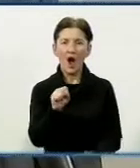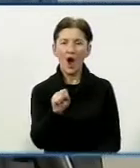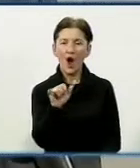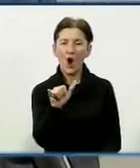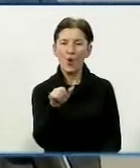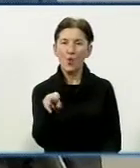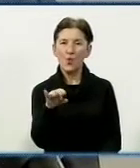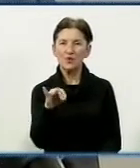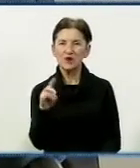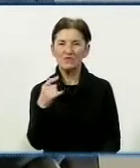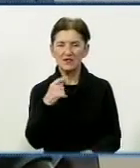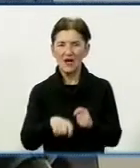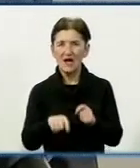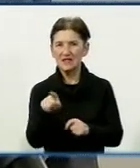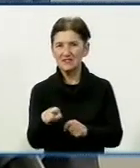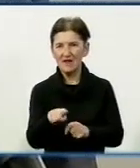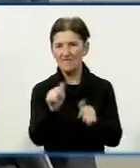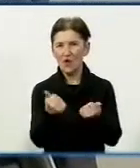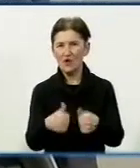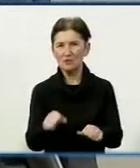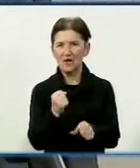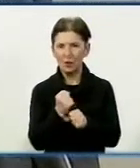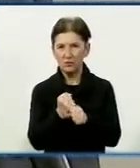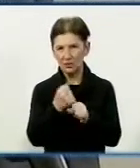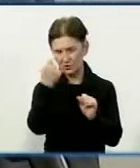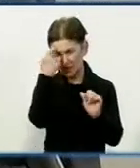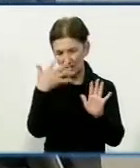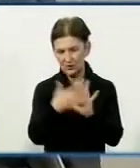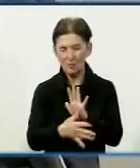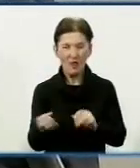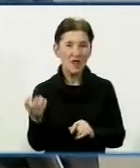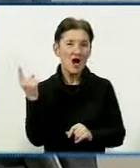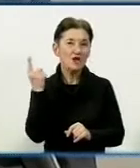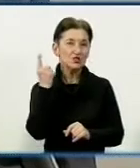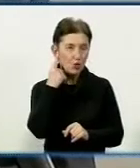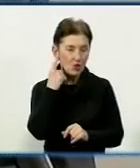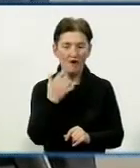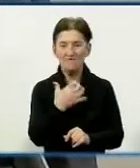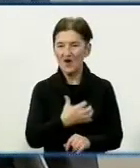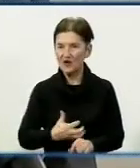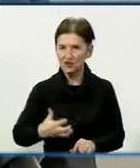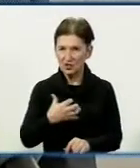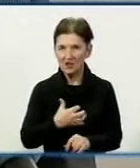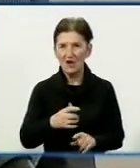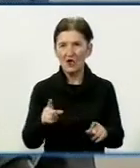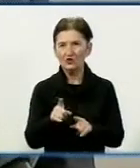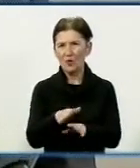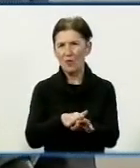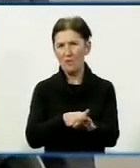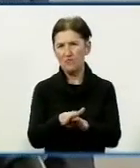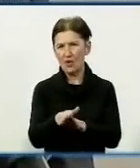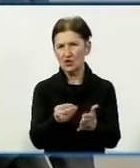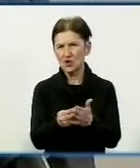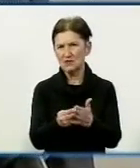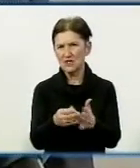це форма роботи, це розуміння мови на слух, вона дуже важлива для того, щоб ми повноцінних випускали